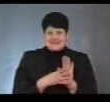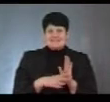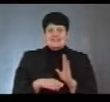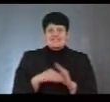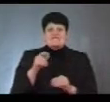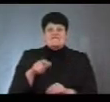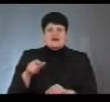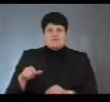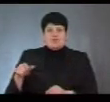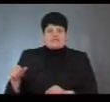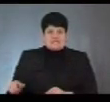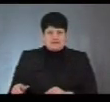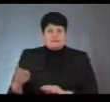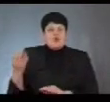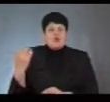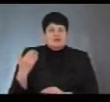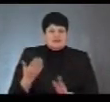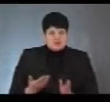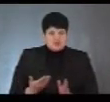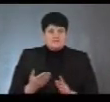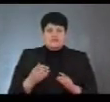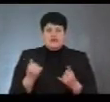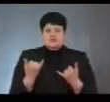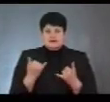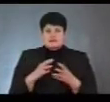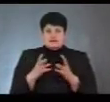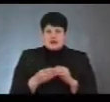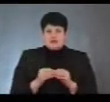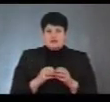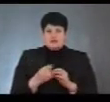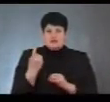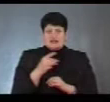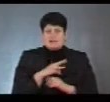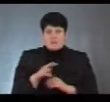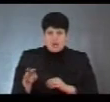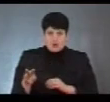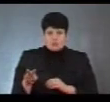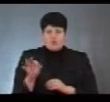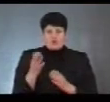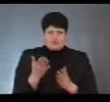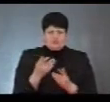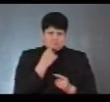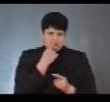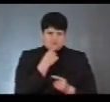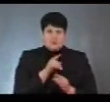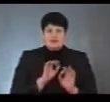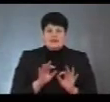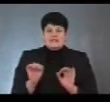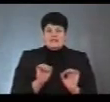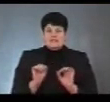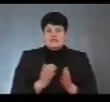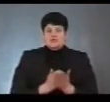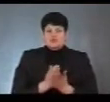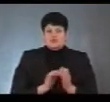можемо так назвати, колишніх виборців. Ну і, власне, загальна сума – майже мільйон, про яку щойно розповів керівник служби